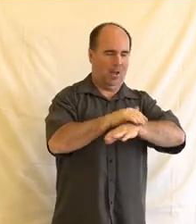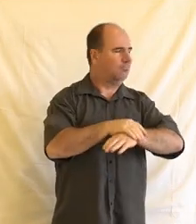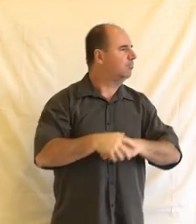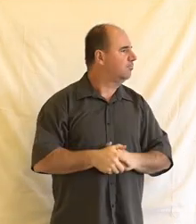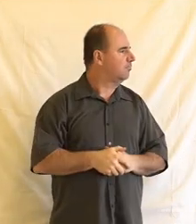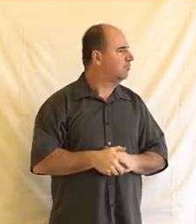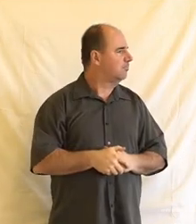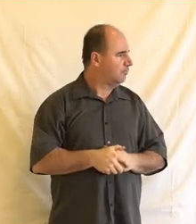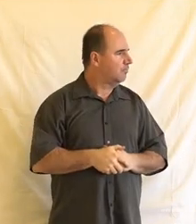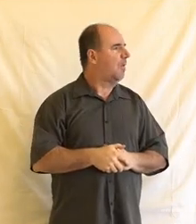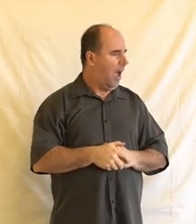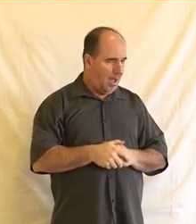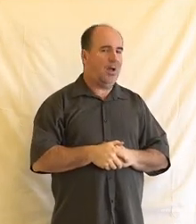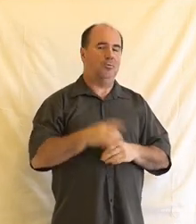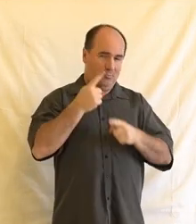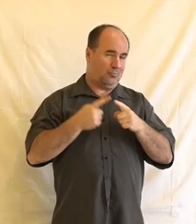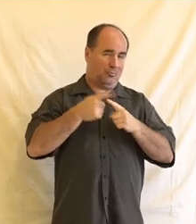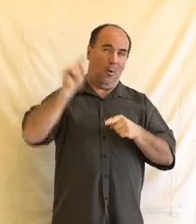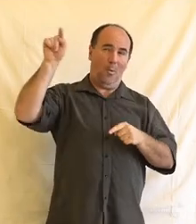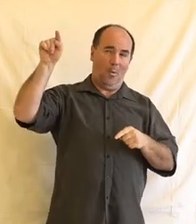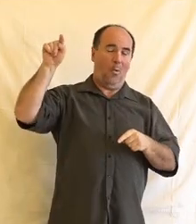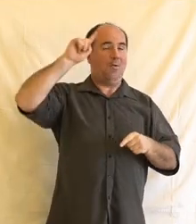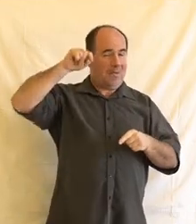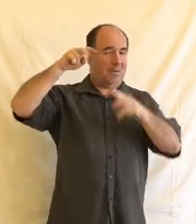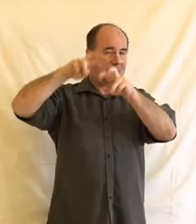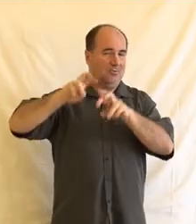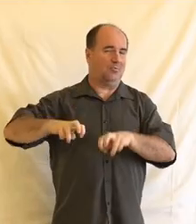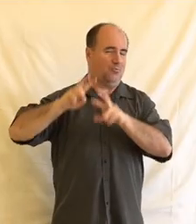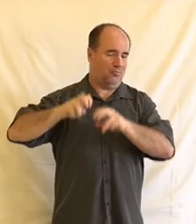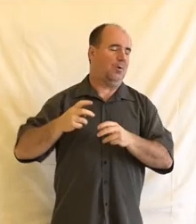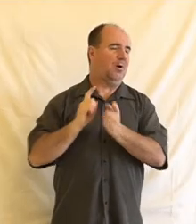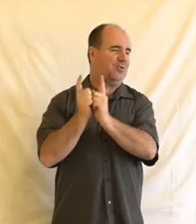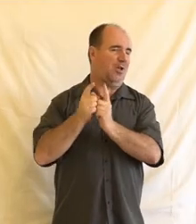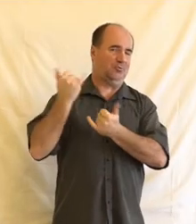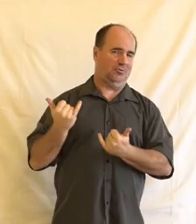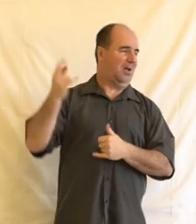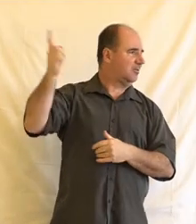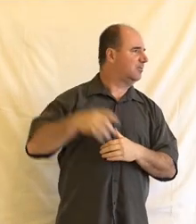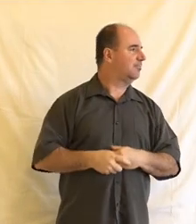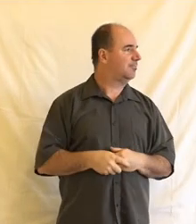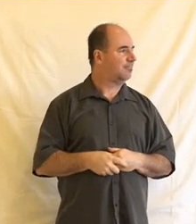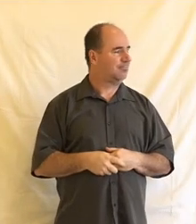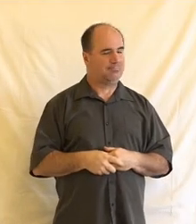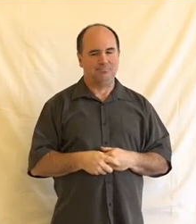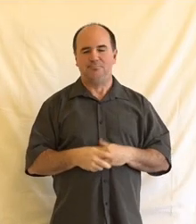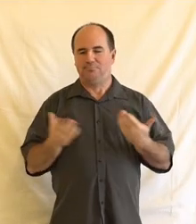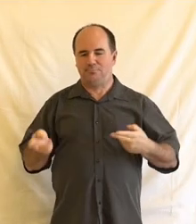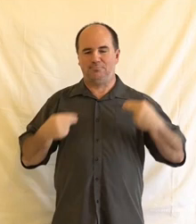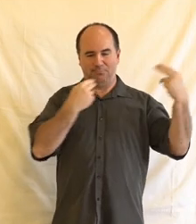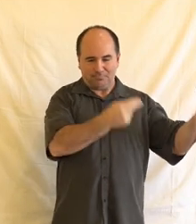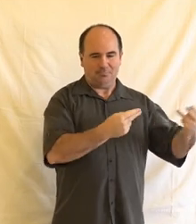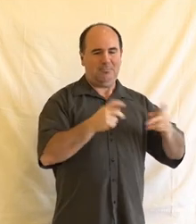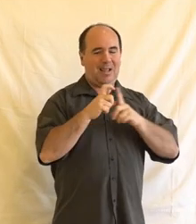pamatuje, jestli vám to aspoň tak to pomůže. Děkuji moc Monice Hanejch a bohužel nemůžeme mít více otázek, protože